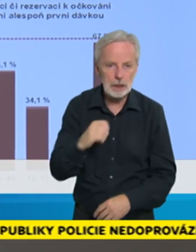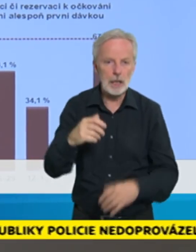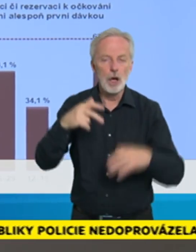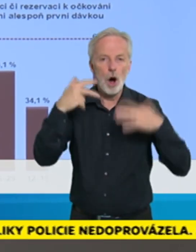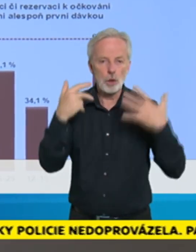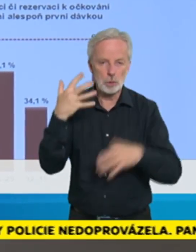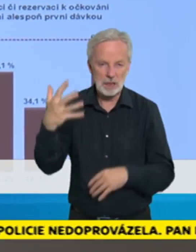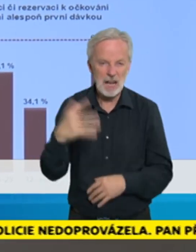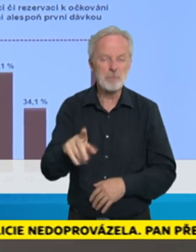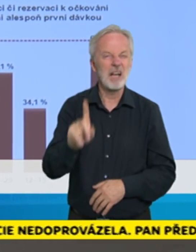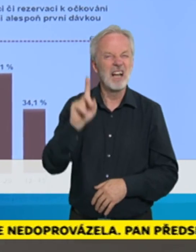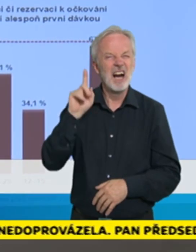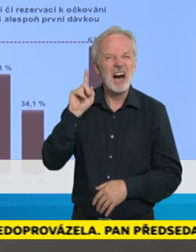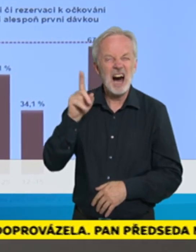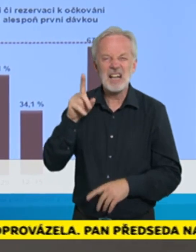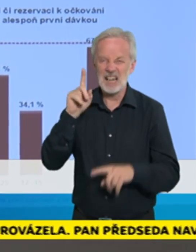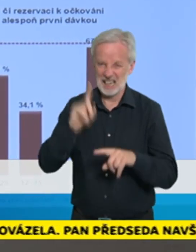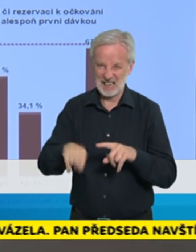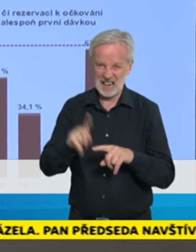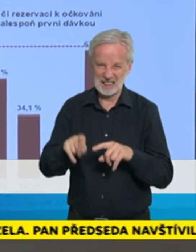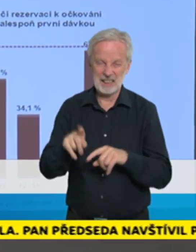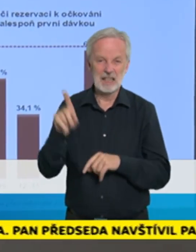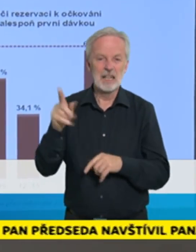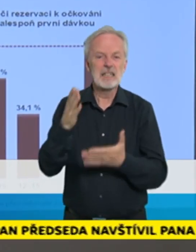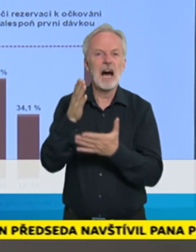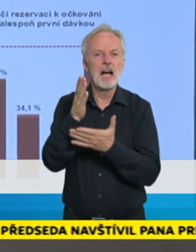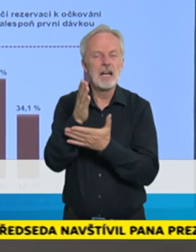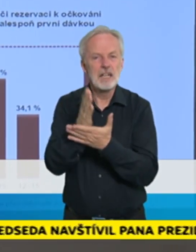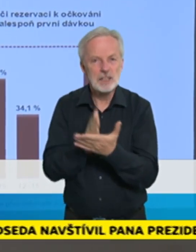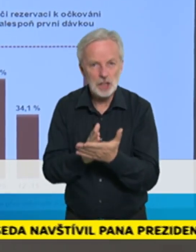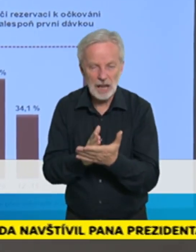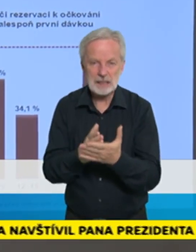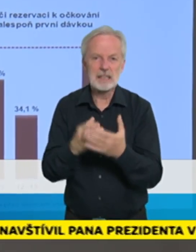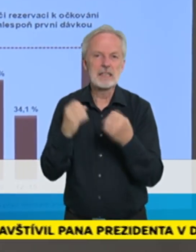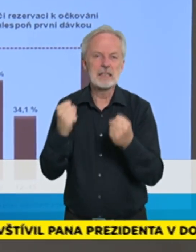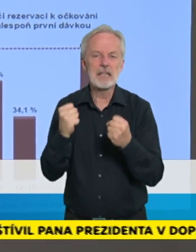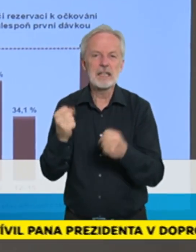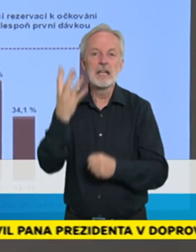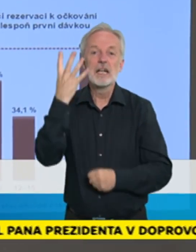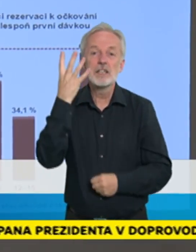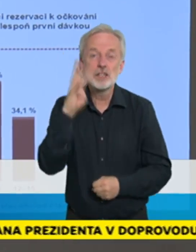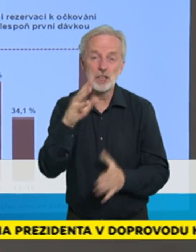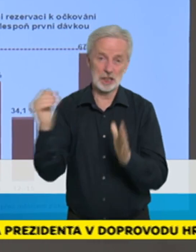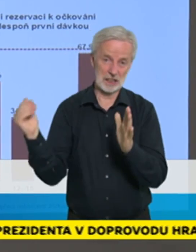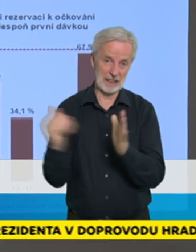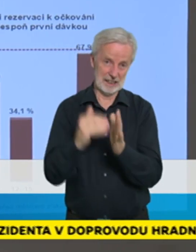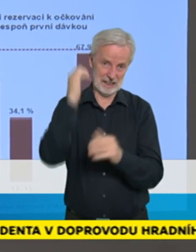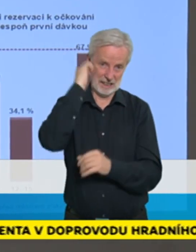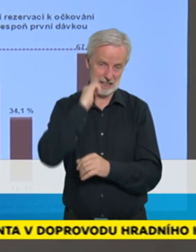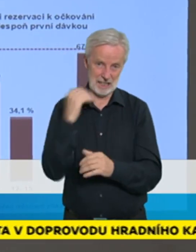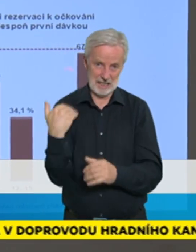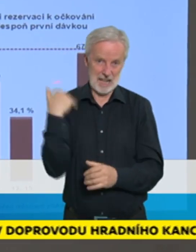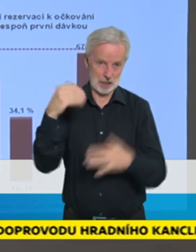ta zbývající část, která je stále velmi mocná, více než 400 tisíc lidí, kterým hrozí velmi vážná nákaza.